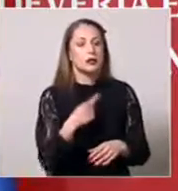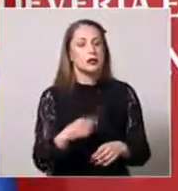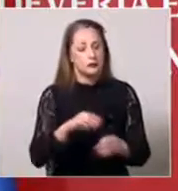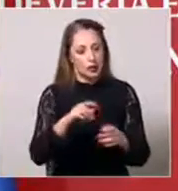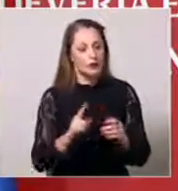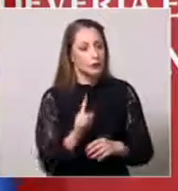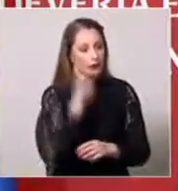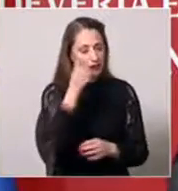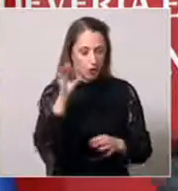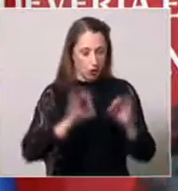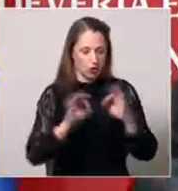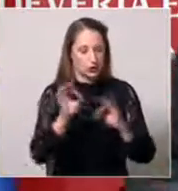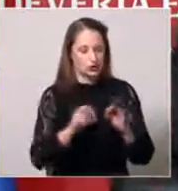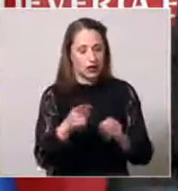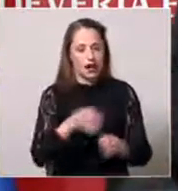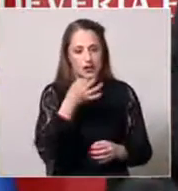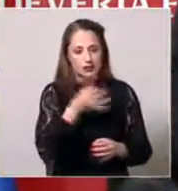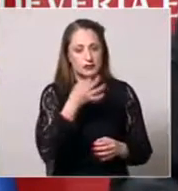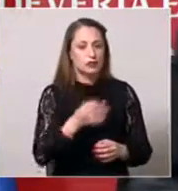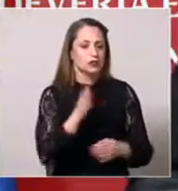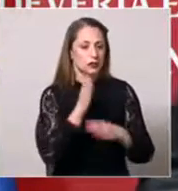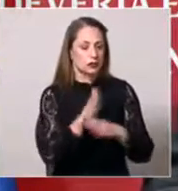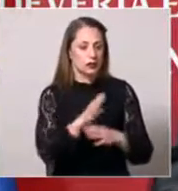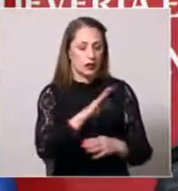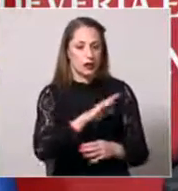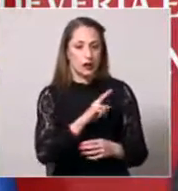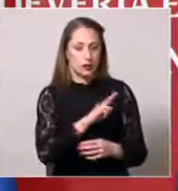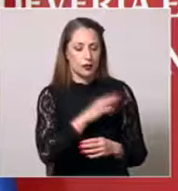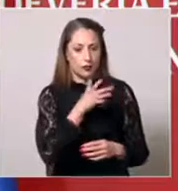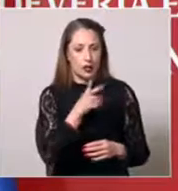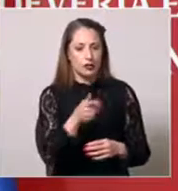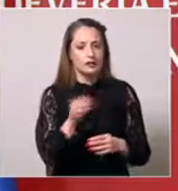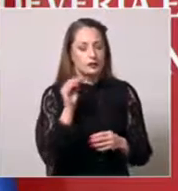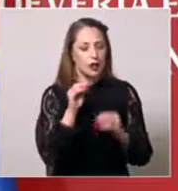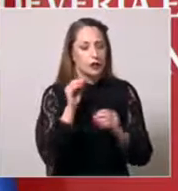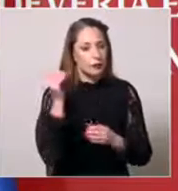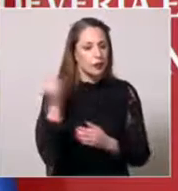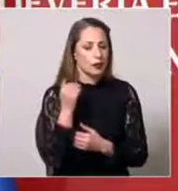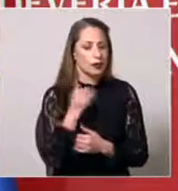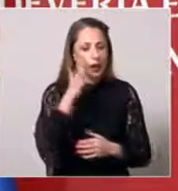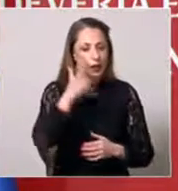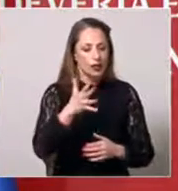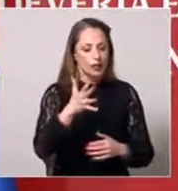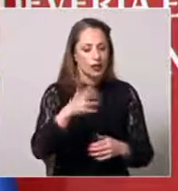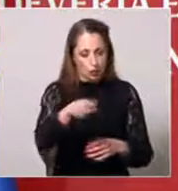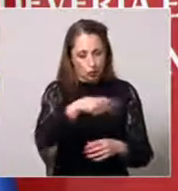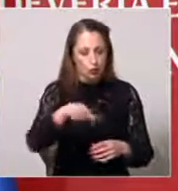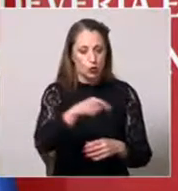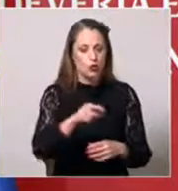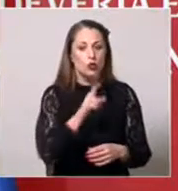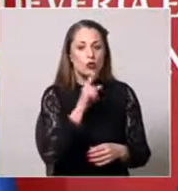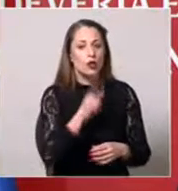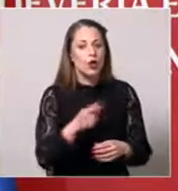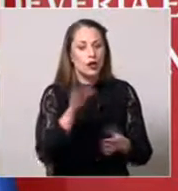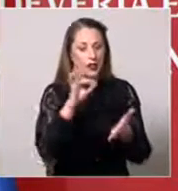Прва оценка за извещајот за Р.С.Македонија за исполнување на препораките од петиот круг на ебалуација, кој се